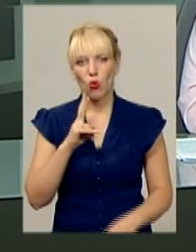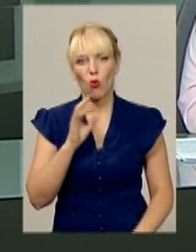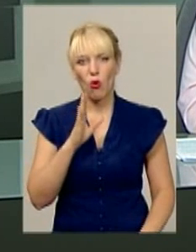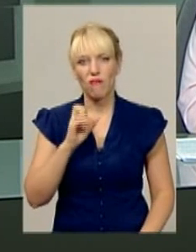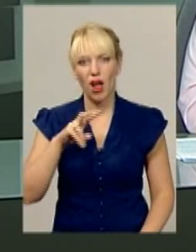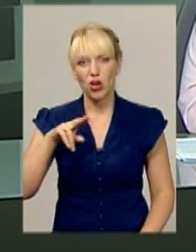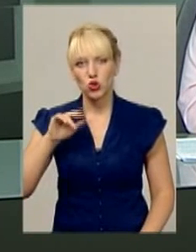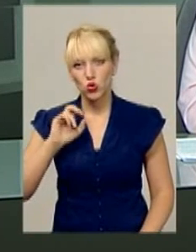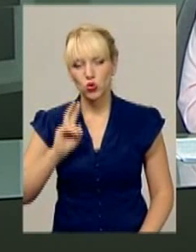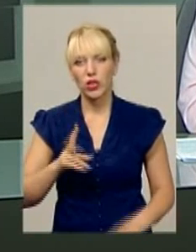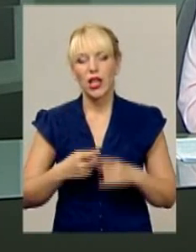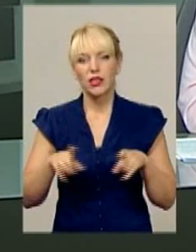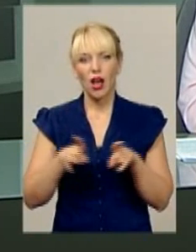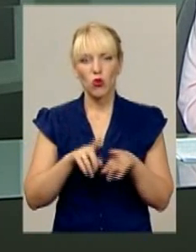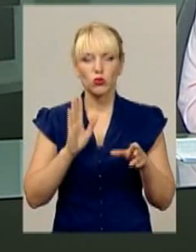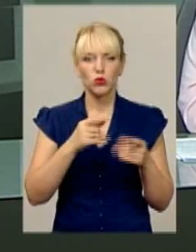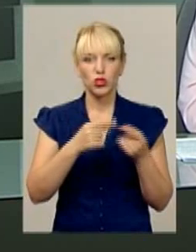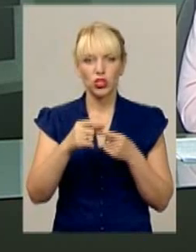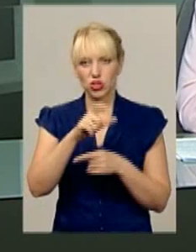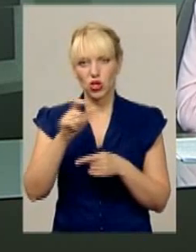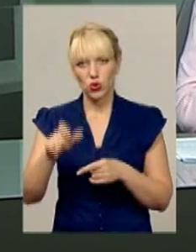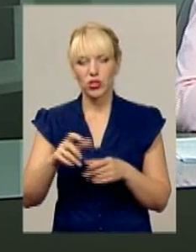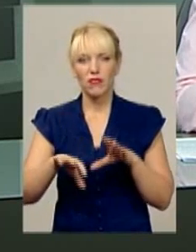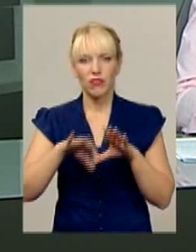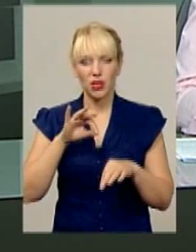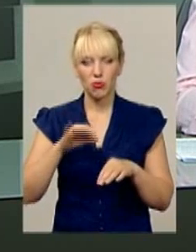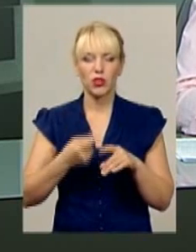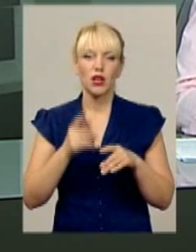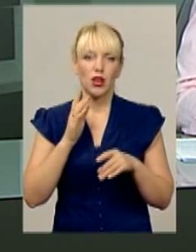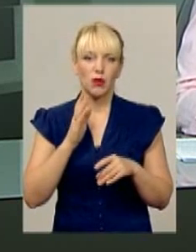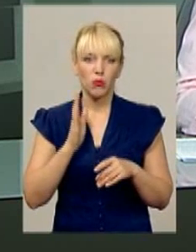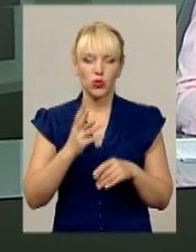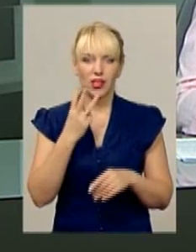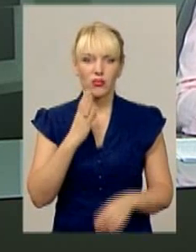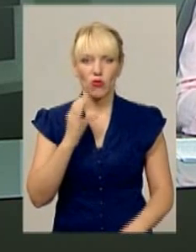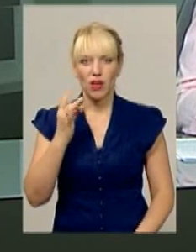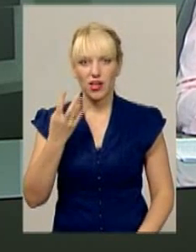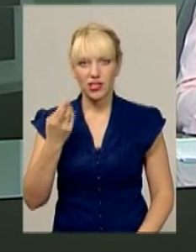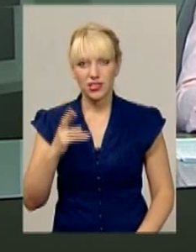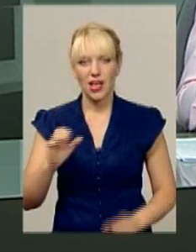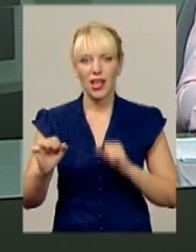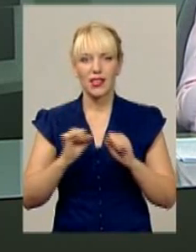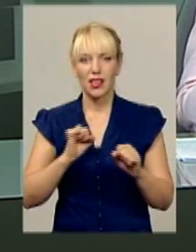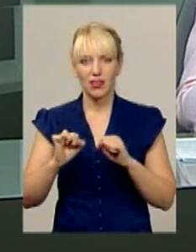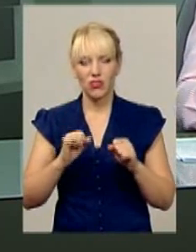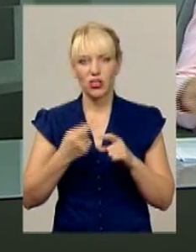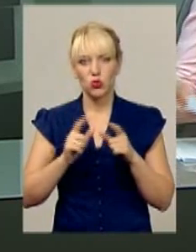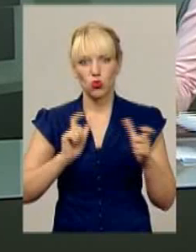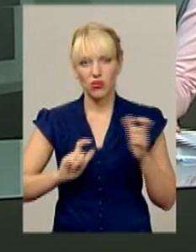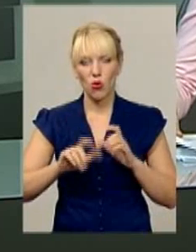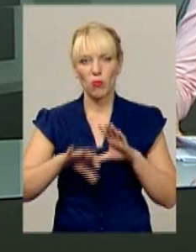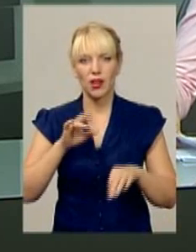з'являться і інші кандидатури. Вибори ректора заплановані на 3 вересня. Керівник університету обирається на 5 років.